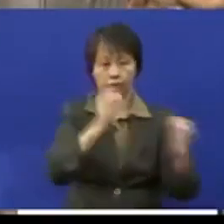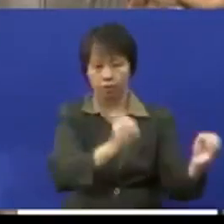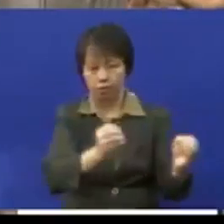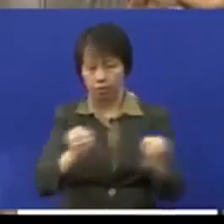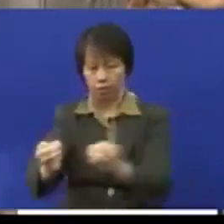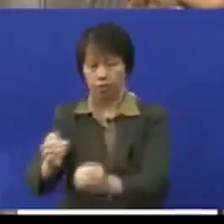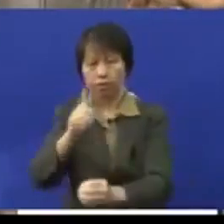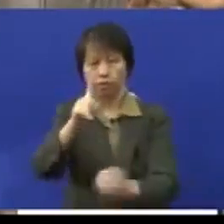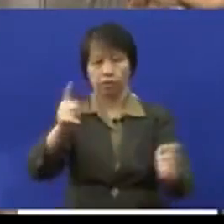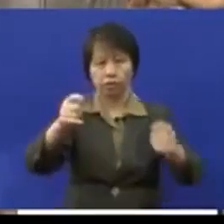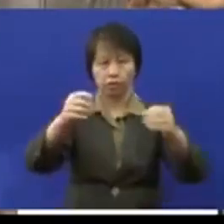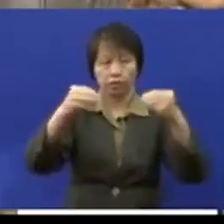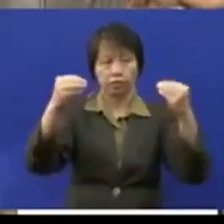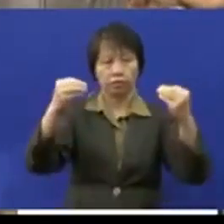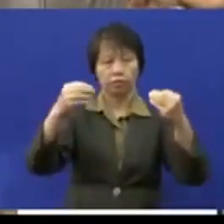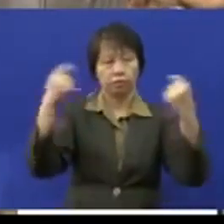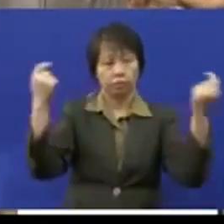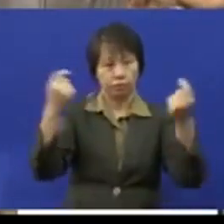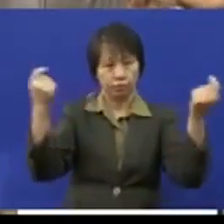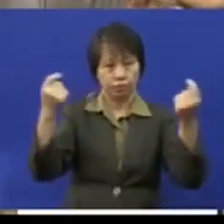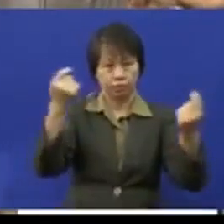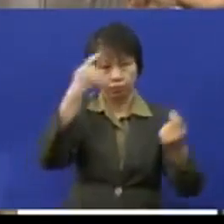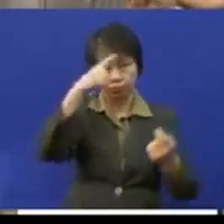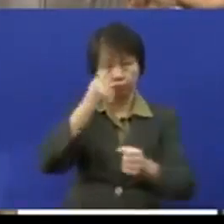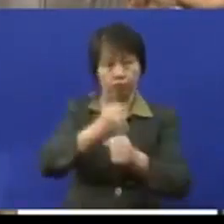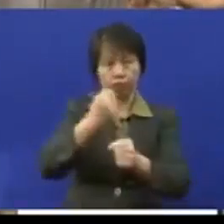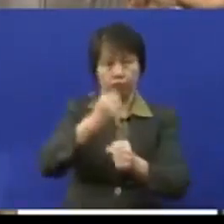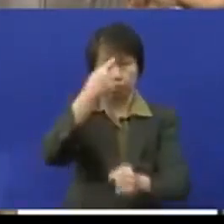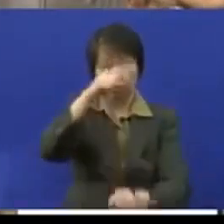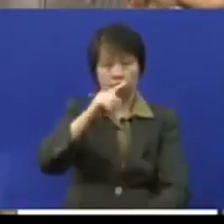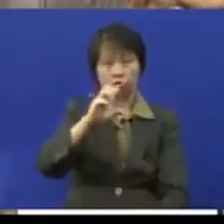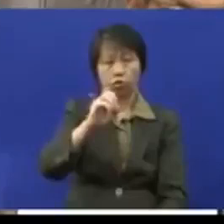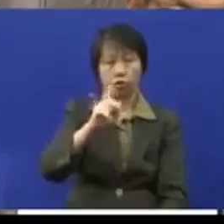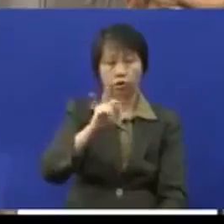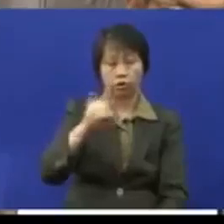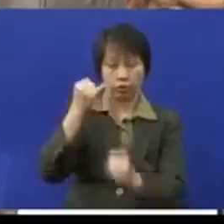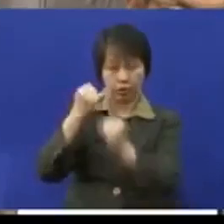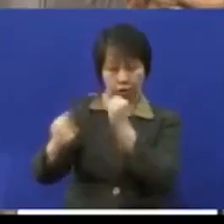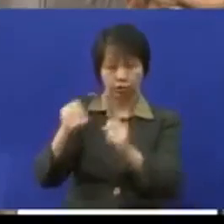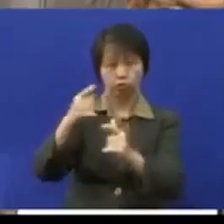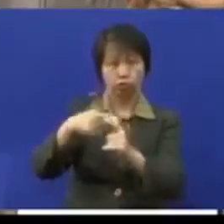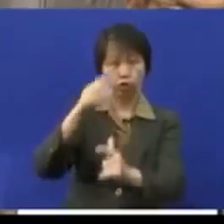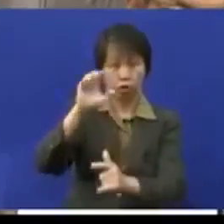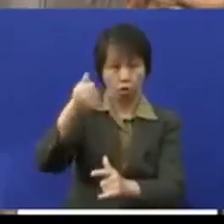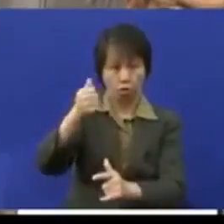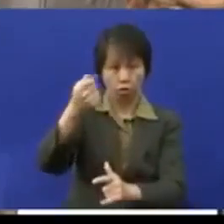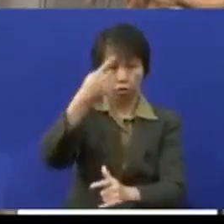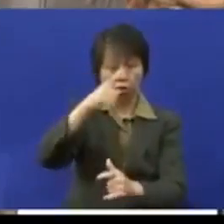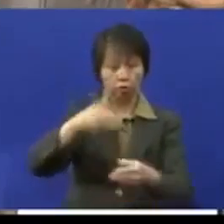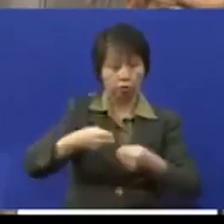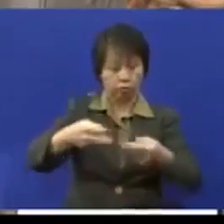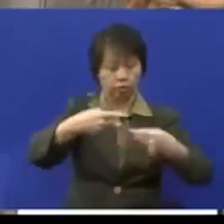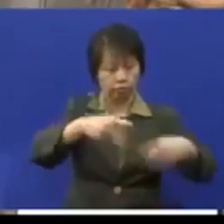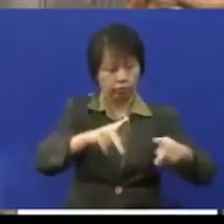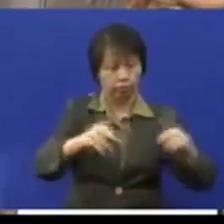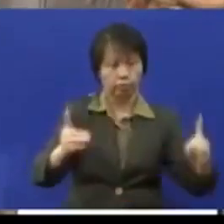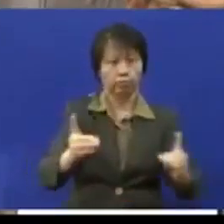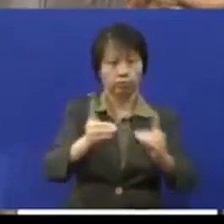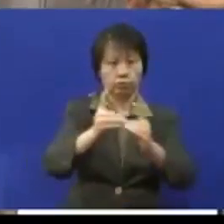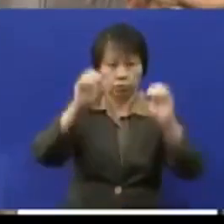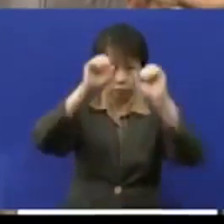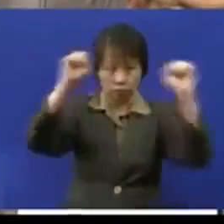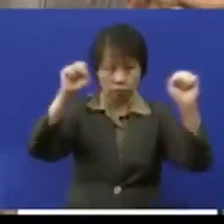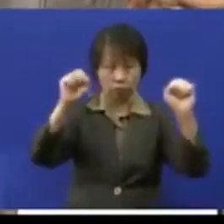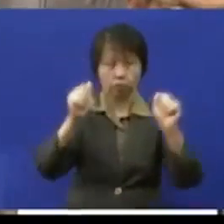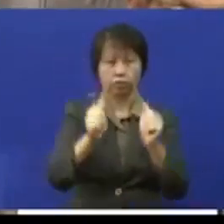satu karnival pekerjaan untuk OKU pada penghujung Ogos ini bagi menyediakan satu platform pertemuan majikan